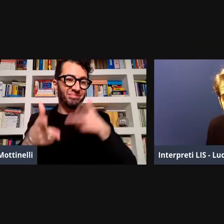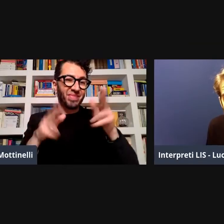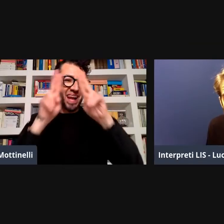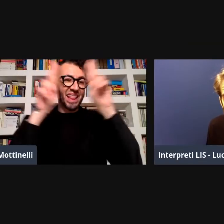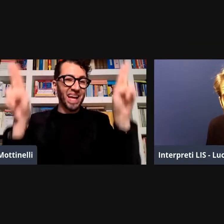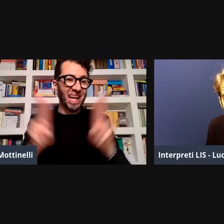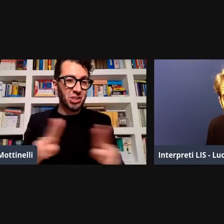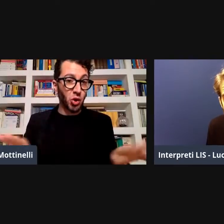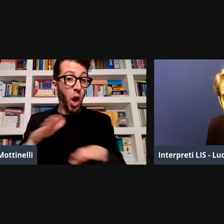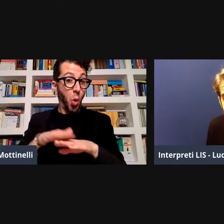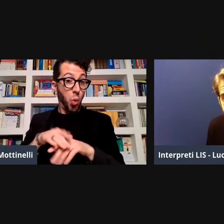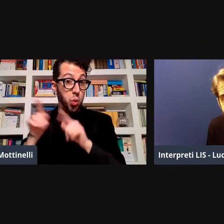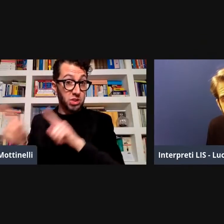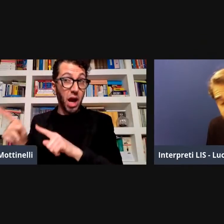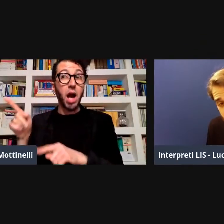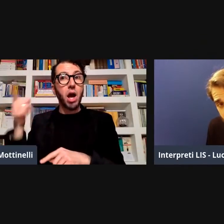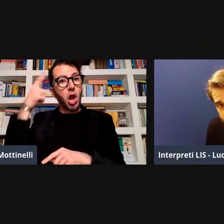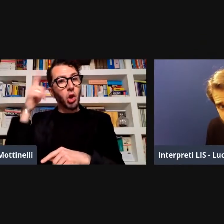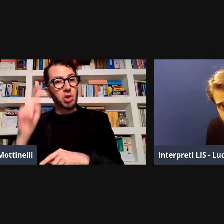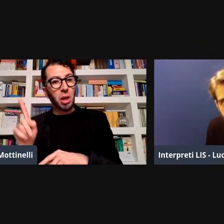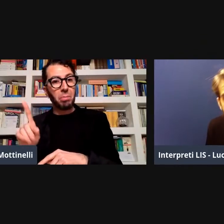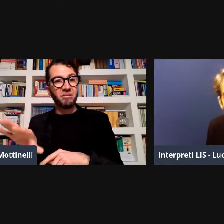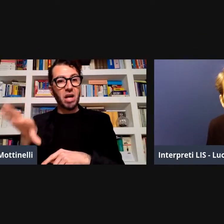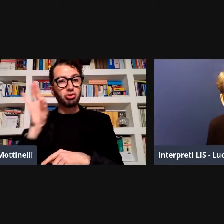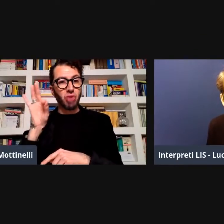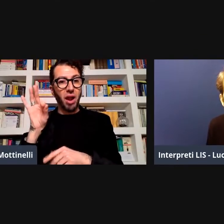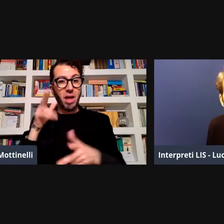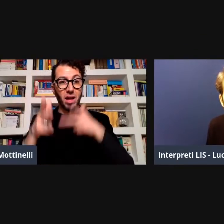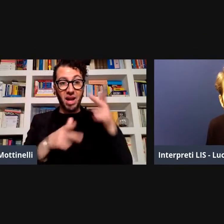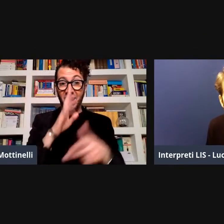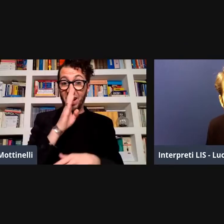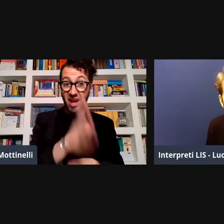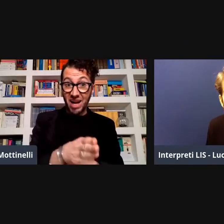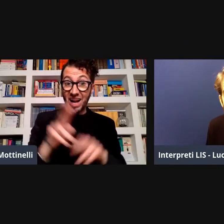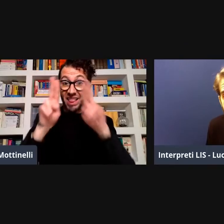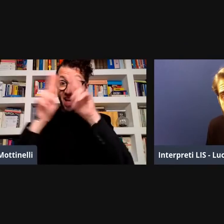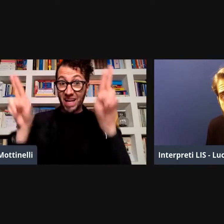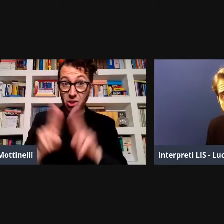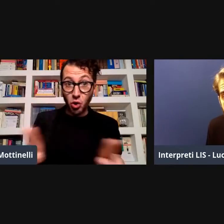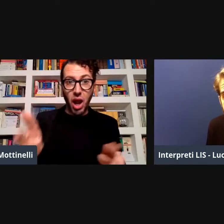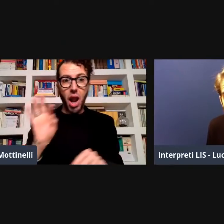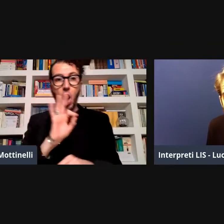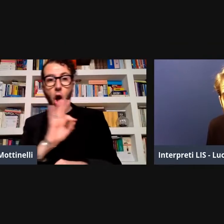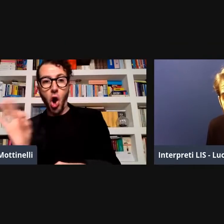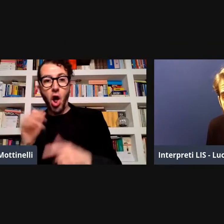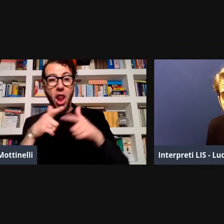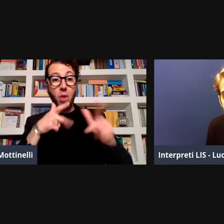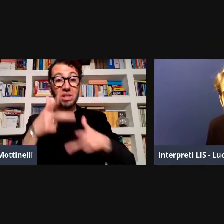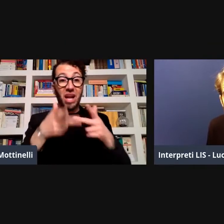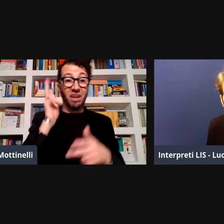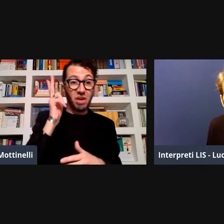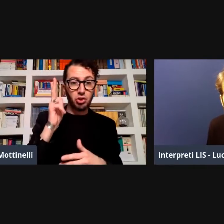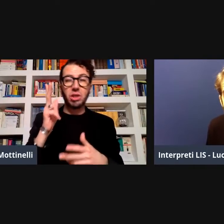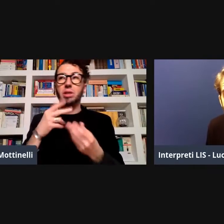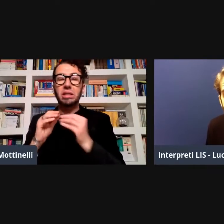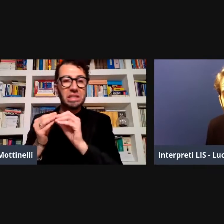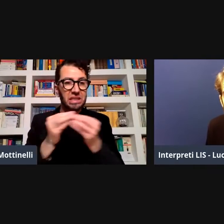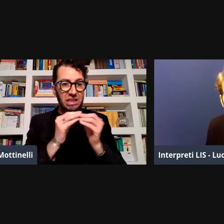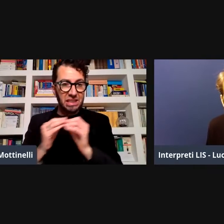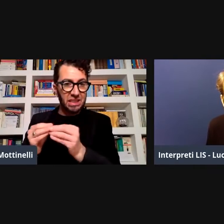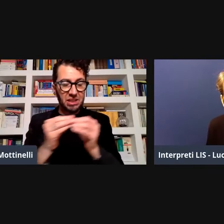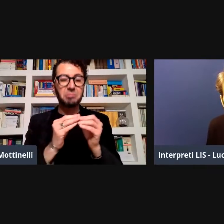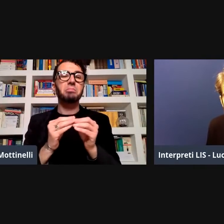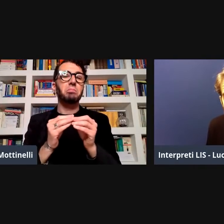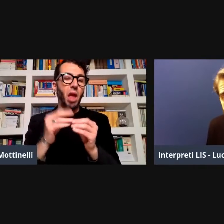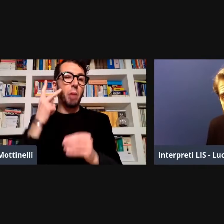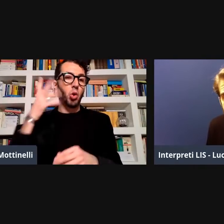la lingua dei segni la lingua internazionale lingua dei segni internazionale bisogna vedere se preferisce in internazionale o